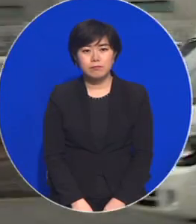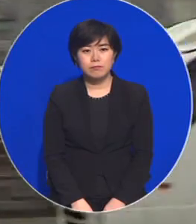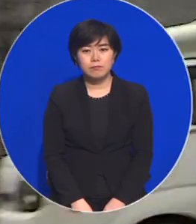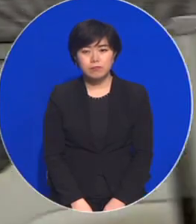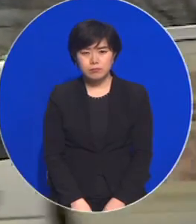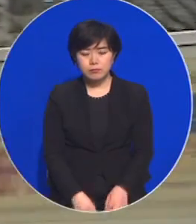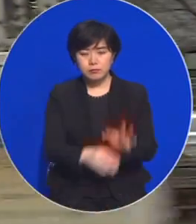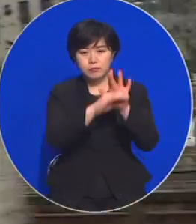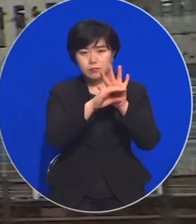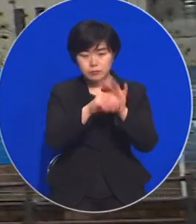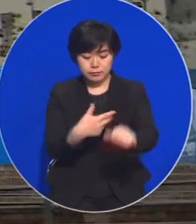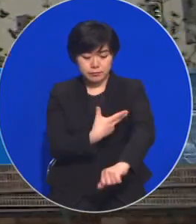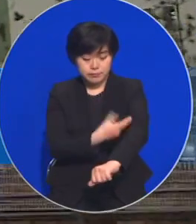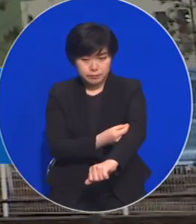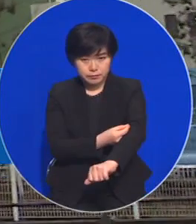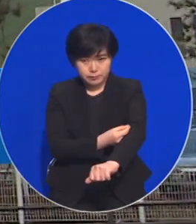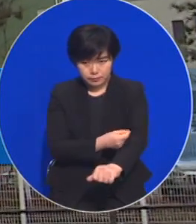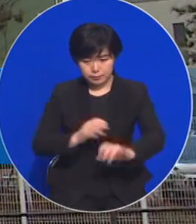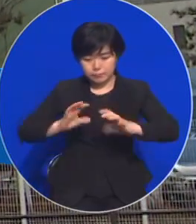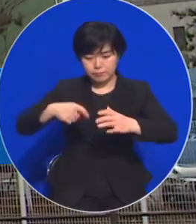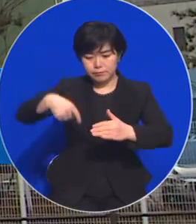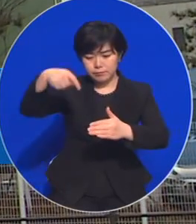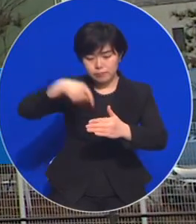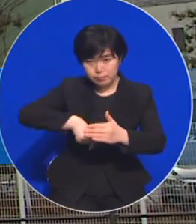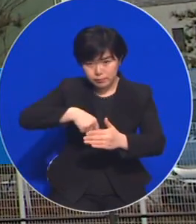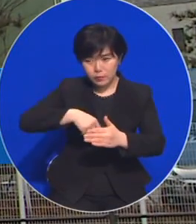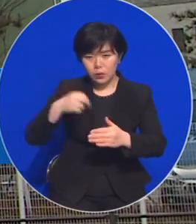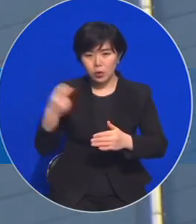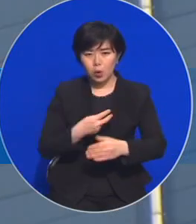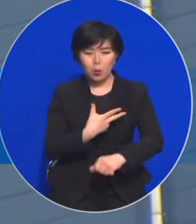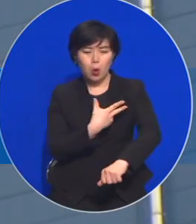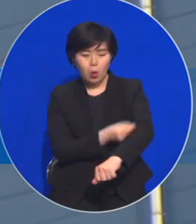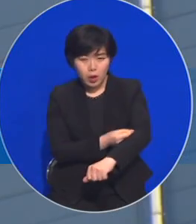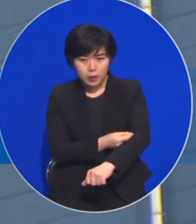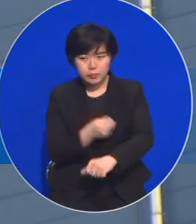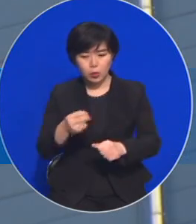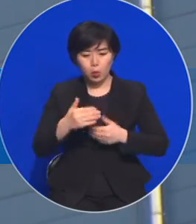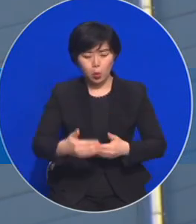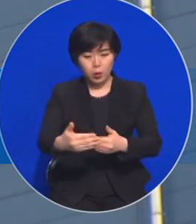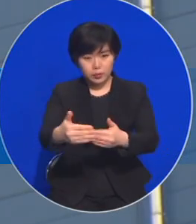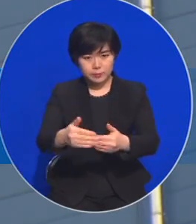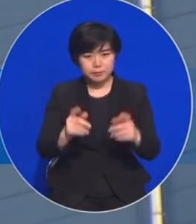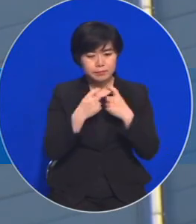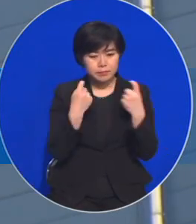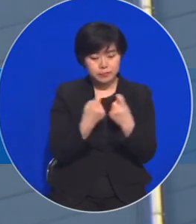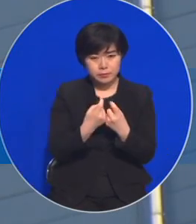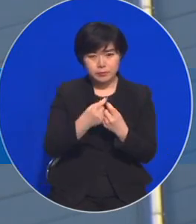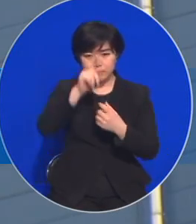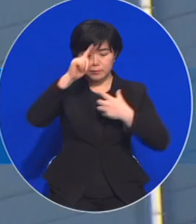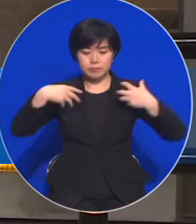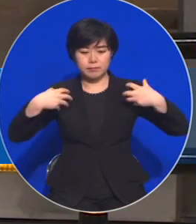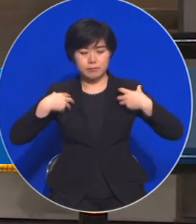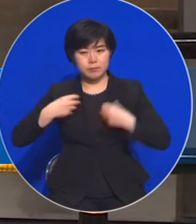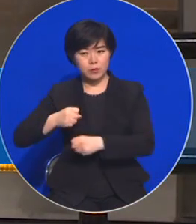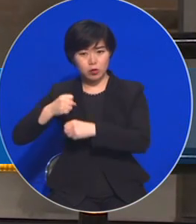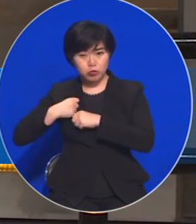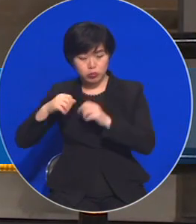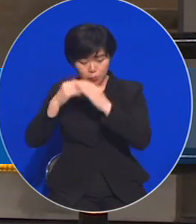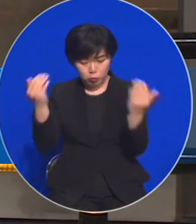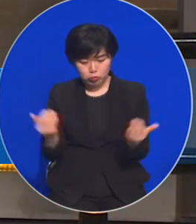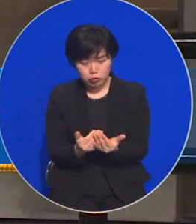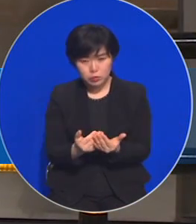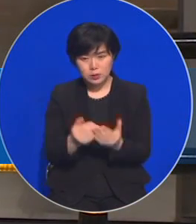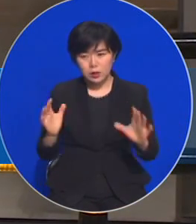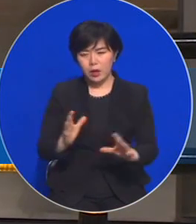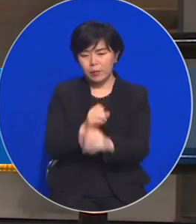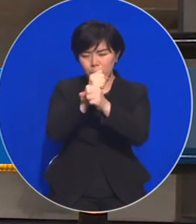코로나19 백신 국내 도착부터 예방접종까지 민·관·군 합동으로 안전한 백신 유통과 보관